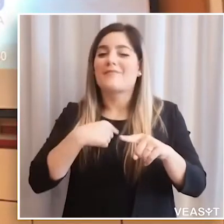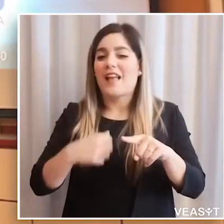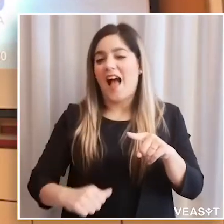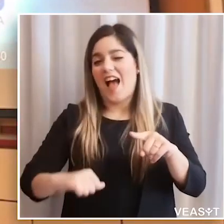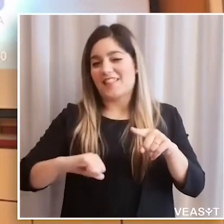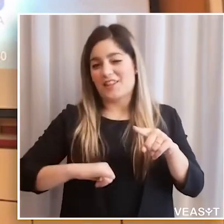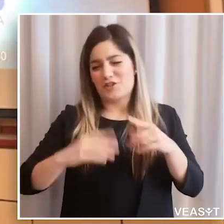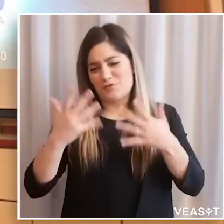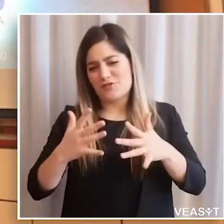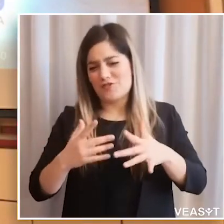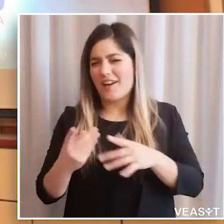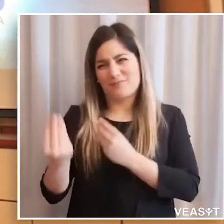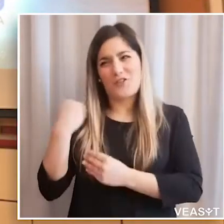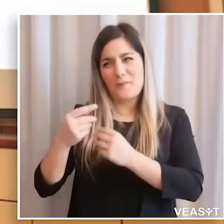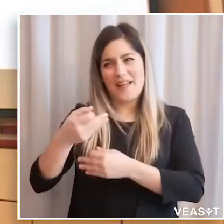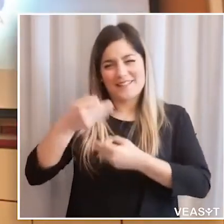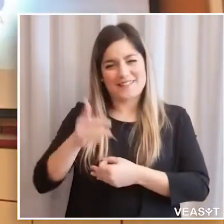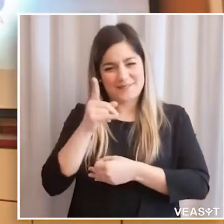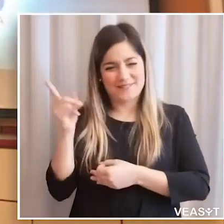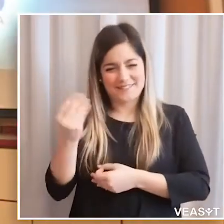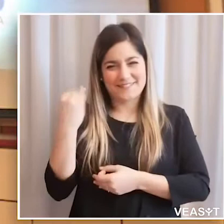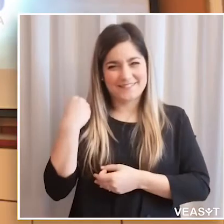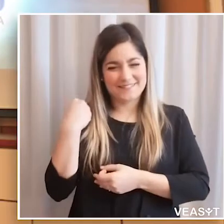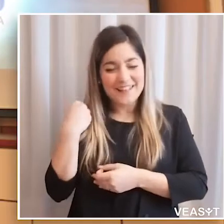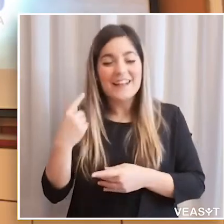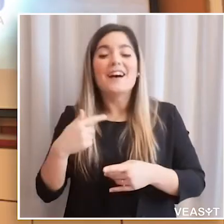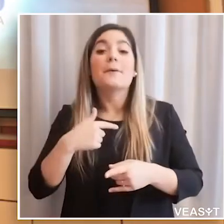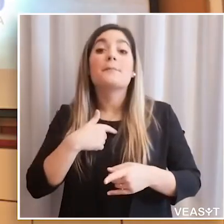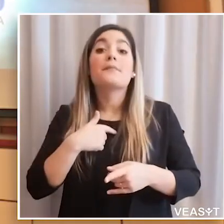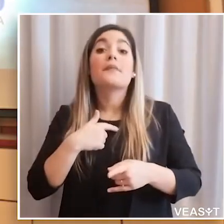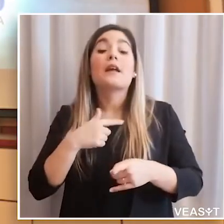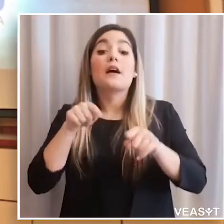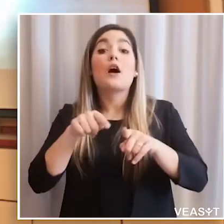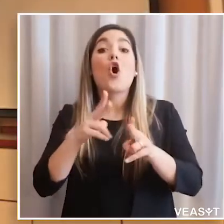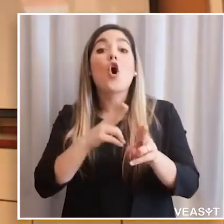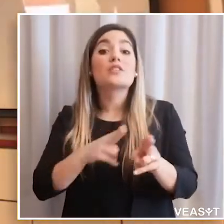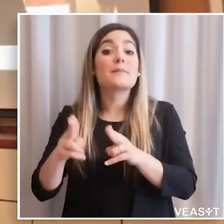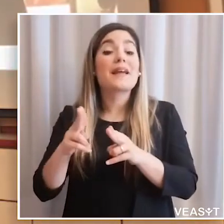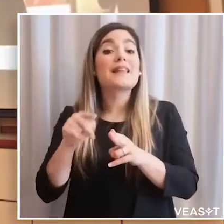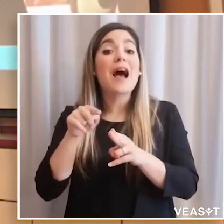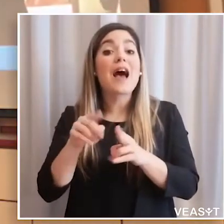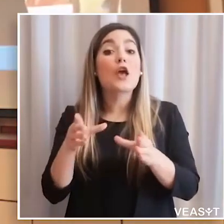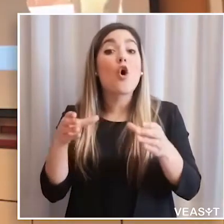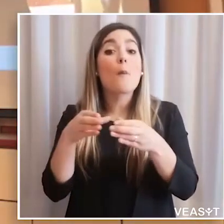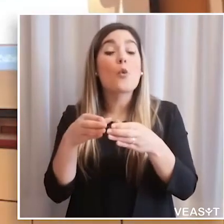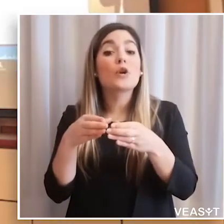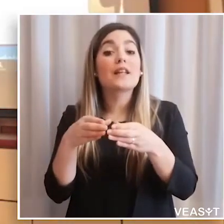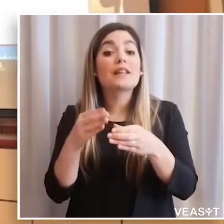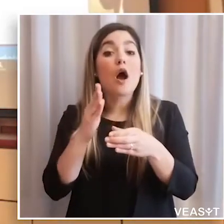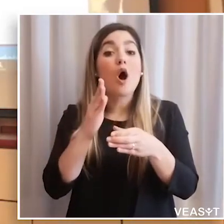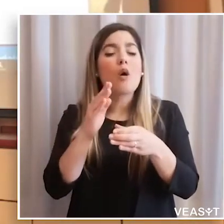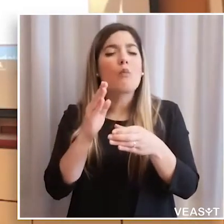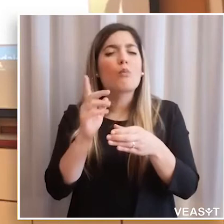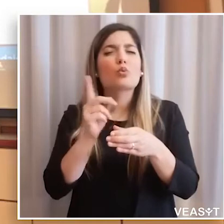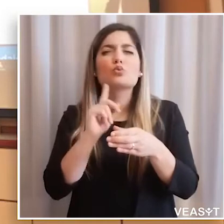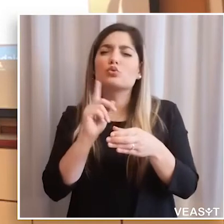preambolo ci sta anche poi la destinazione, quindi anticipo già le domande che porrete, la destinazione che